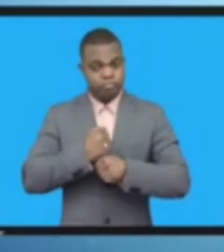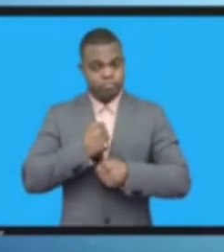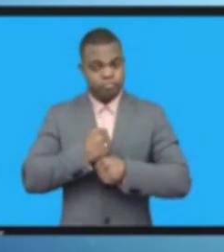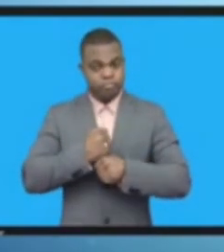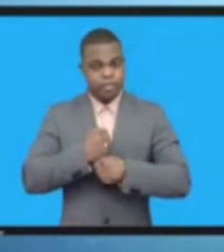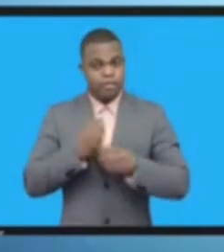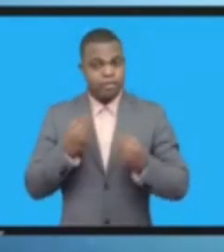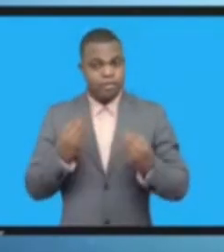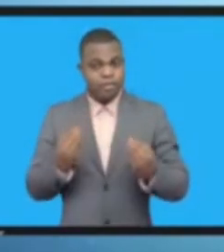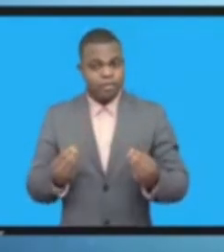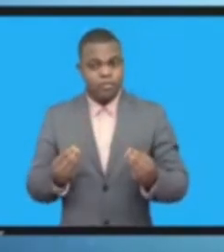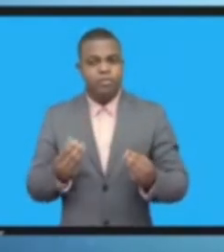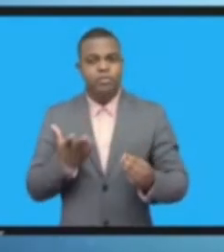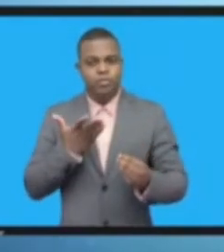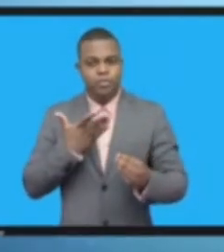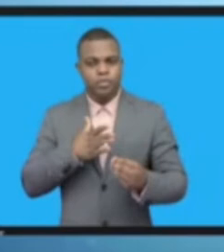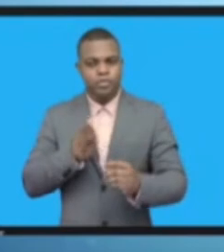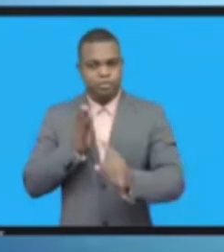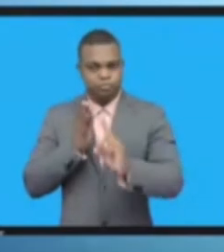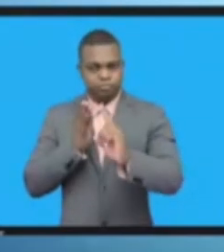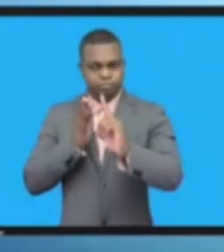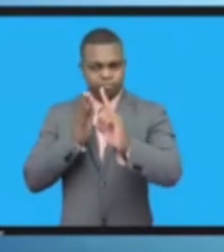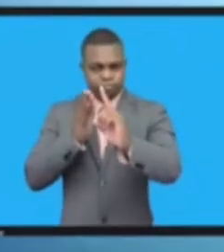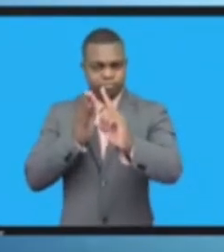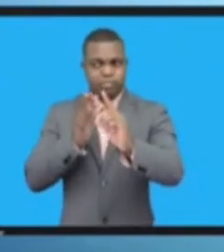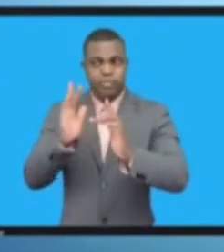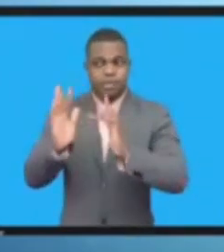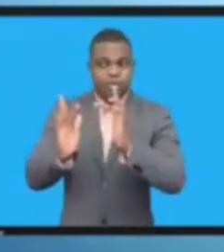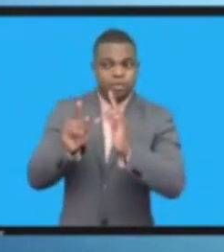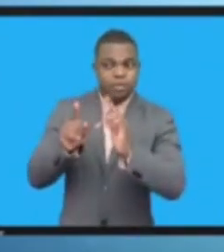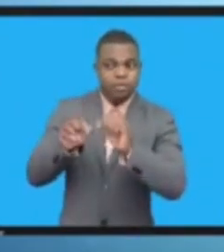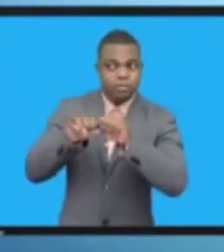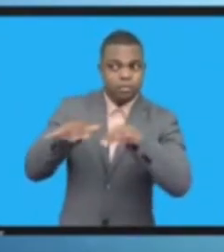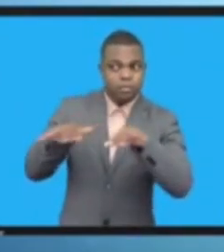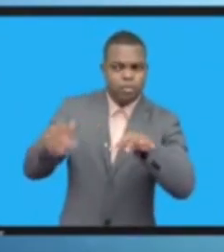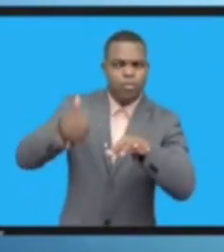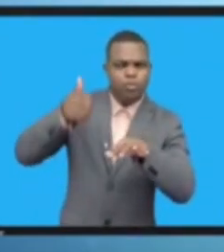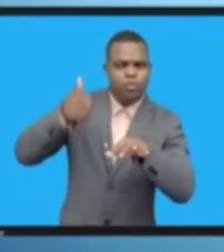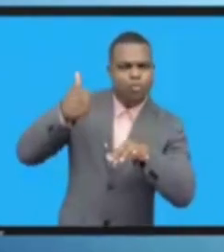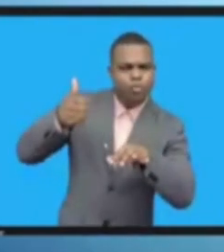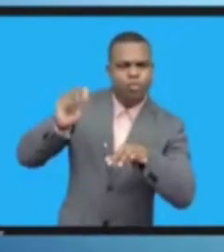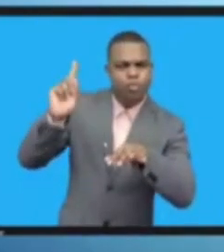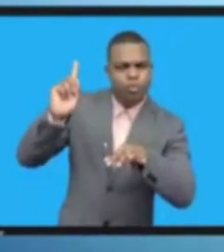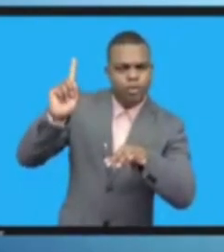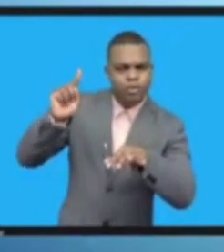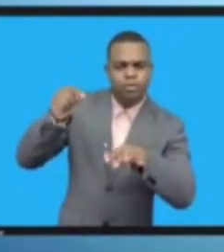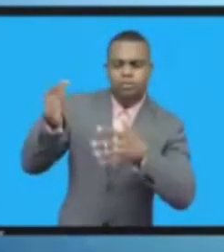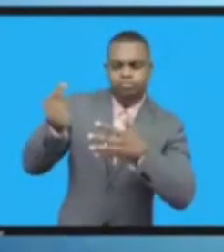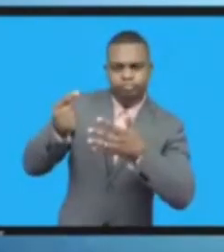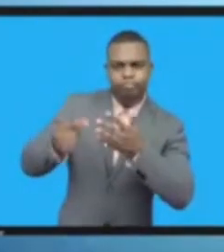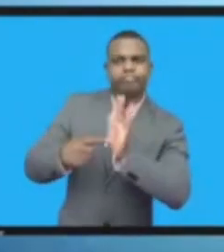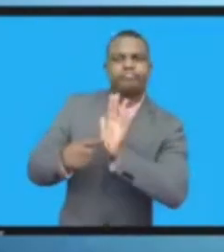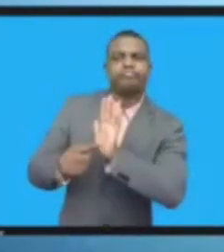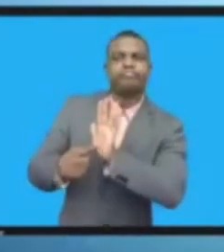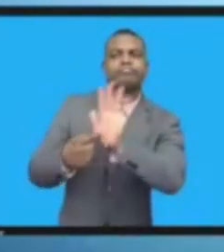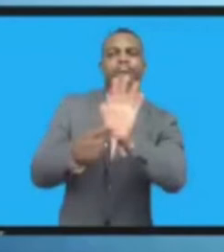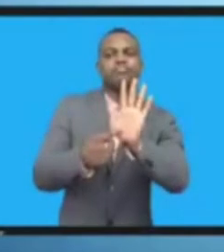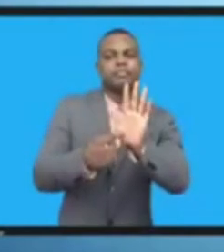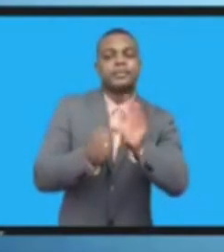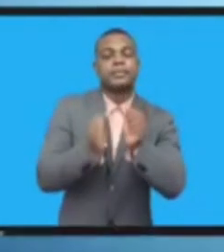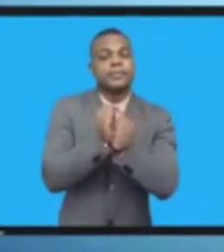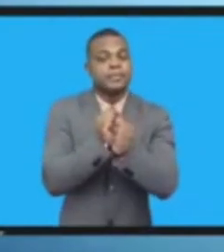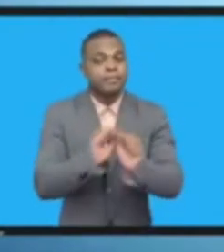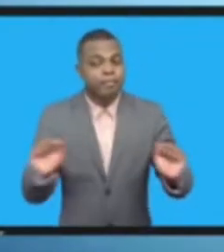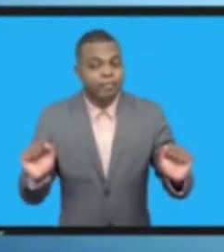فعلينا أن نعزز تلك الخصائص المرغوب فيها لنظامنا السلام